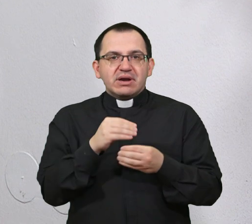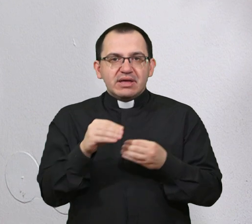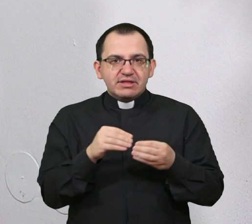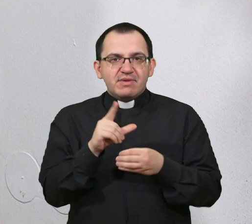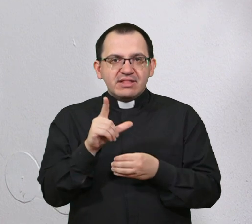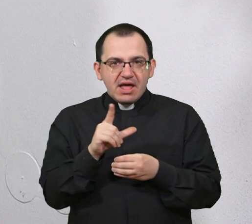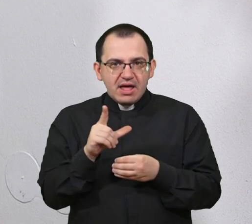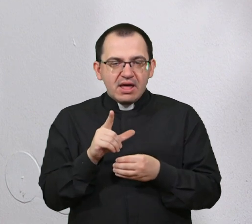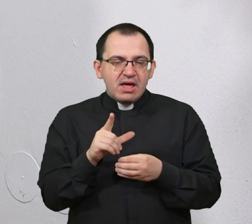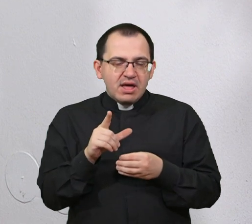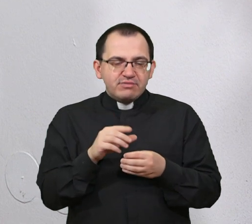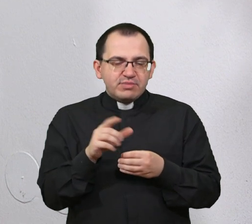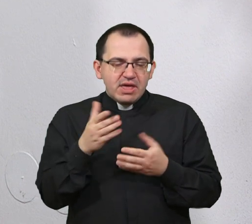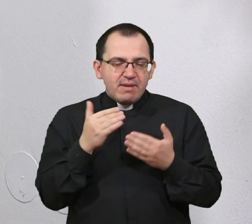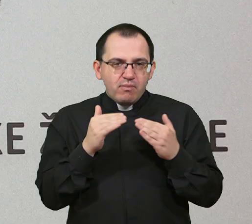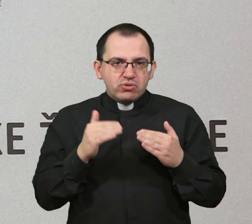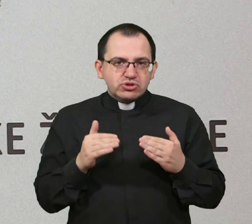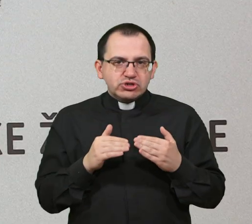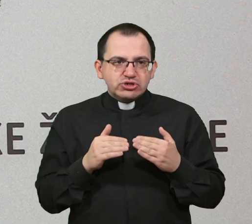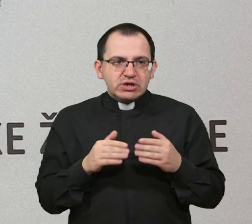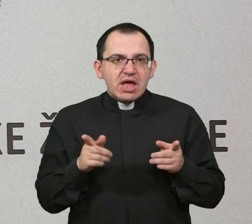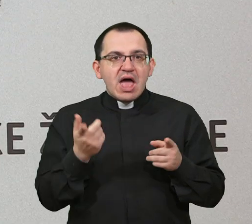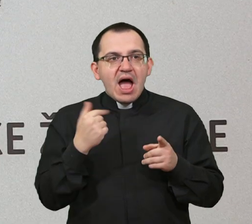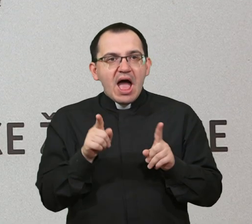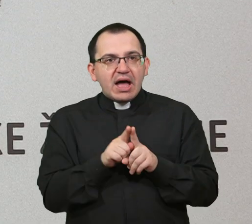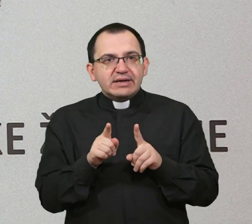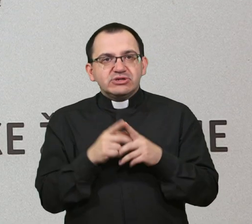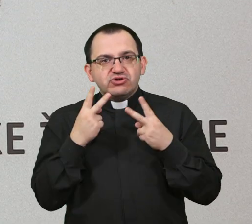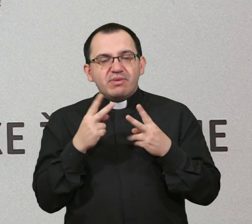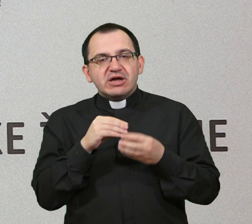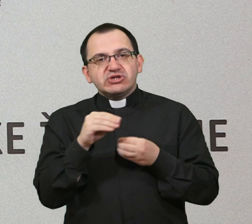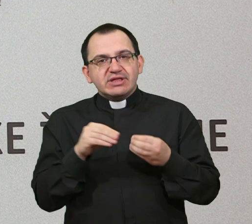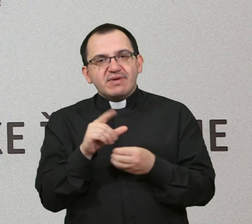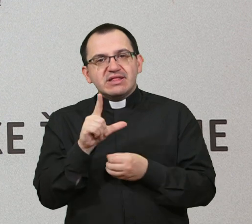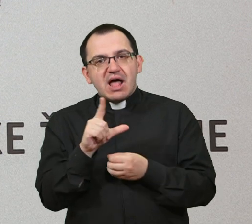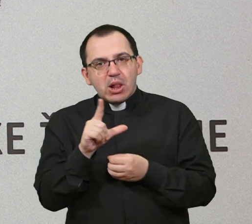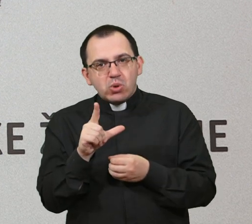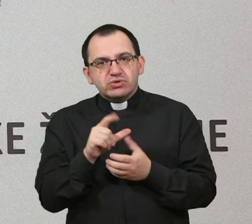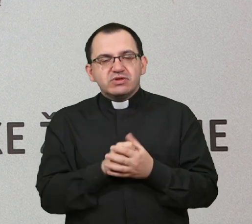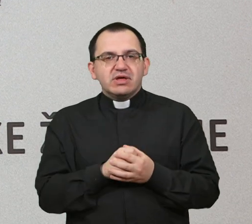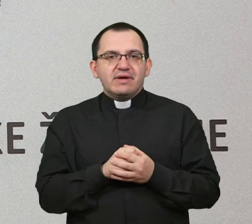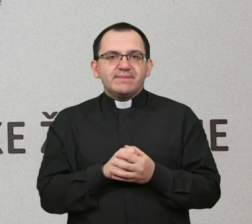blagdane. Isto tako, jako nam je važan dan Svete Lucije, koji